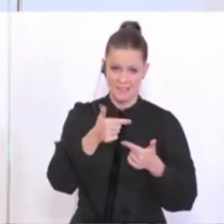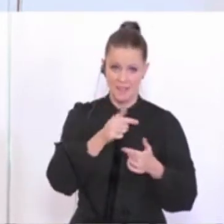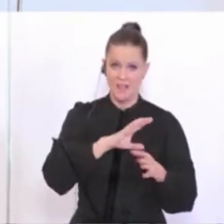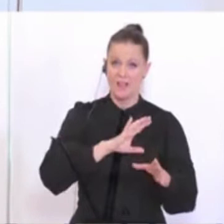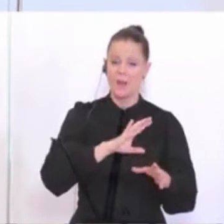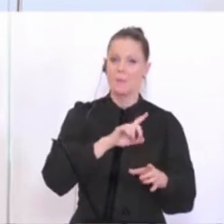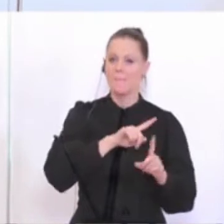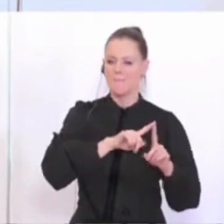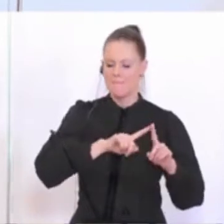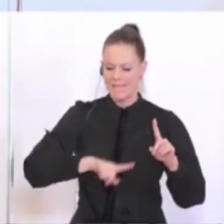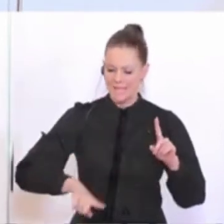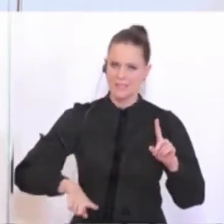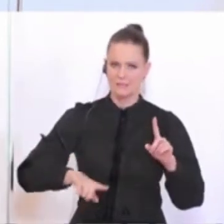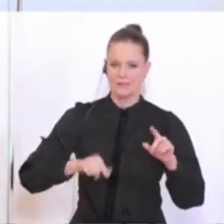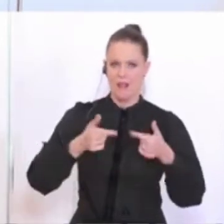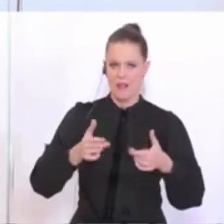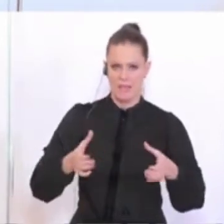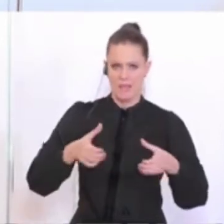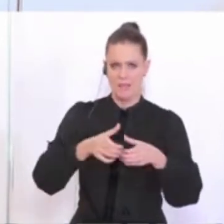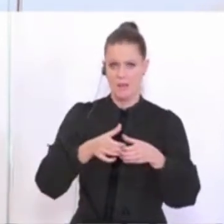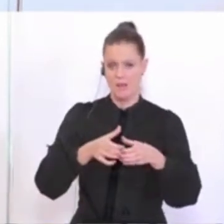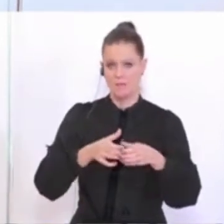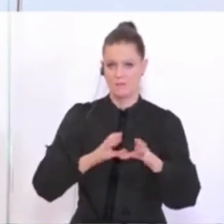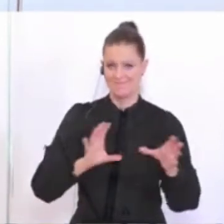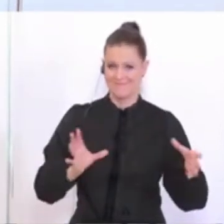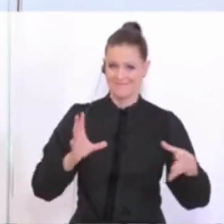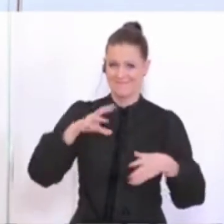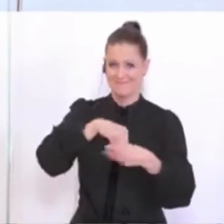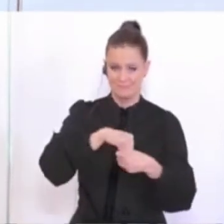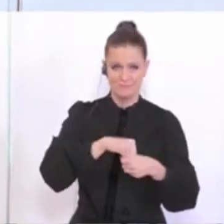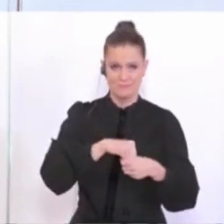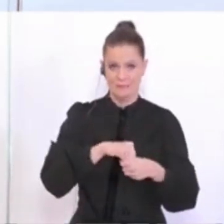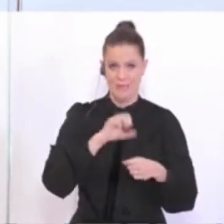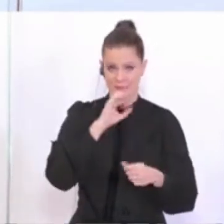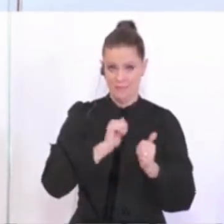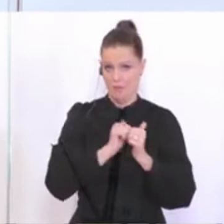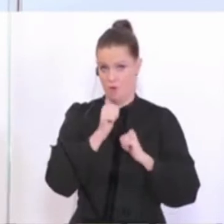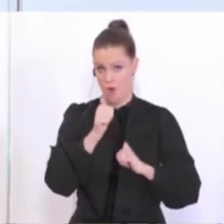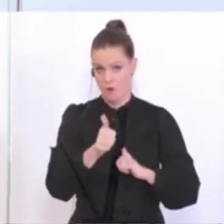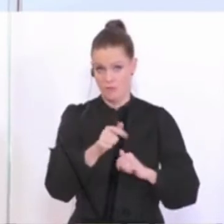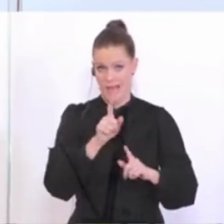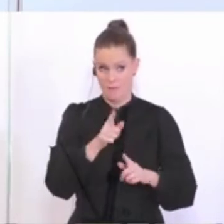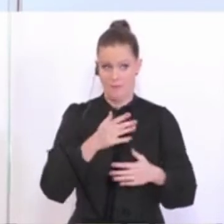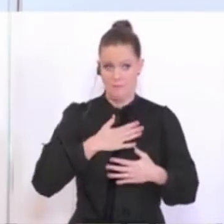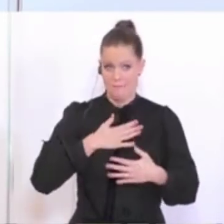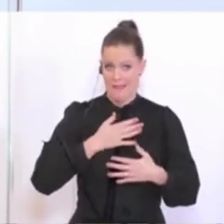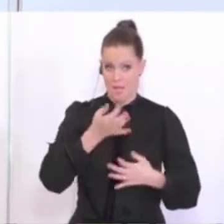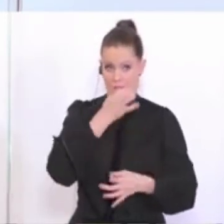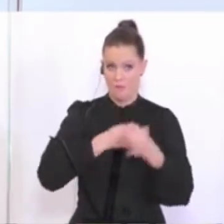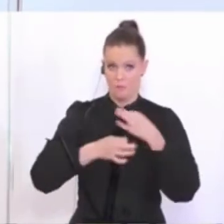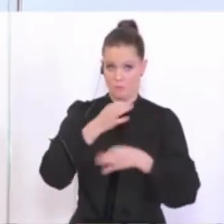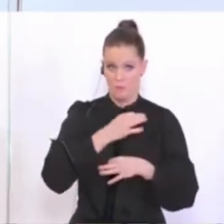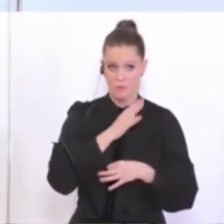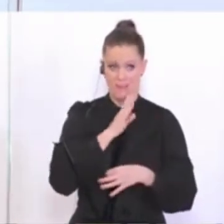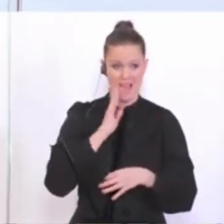bis zu den unterklassigsten Ligen hinunter, im Wesentlichen, ich würde da nicht vorgreifen, aber ich will die Information, die mir zugetragen wurde, auch